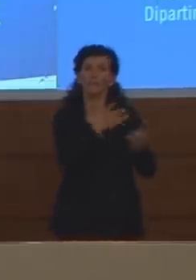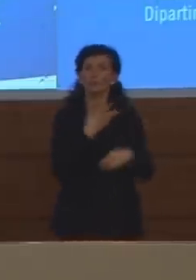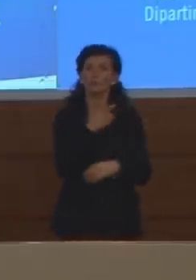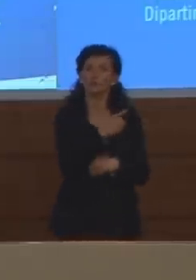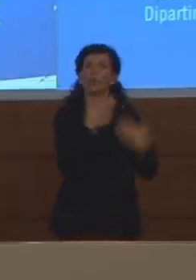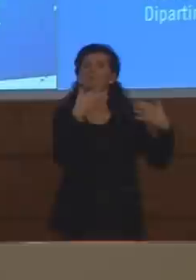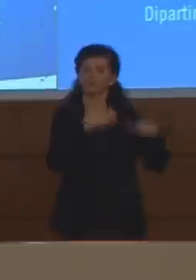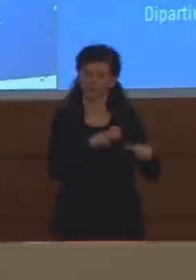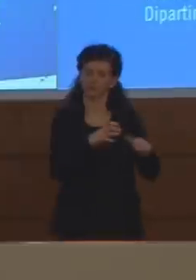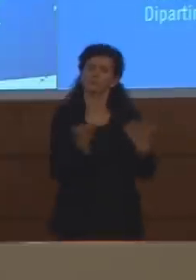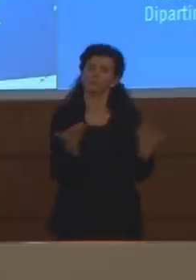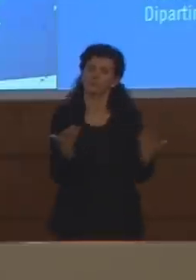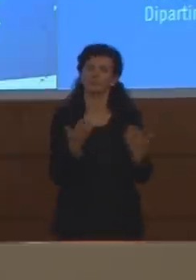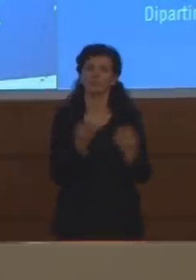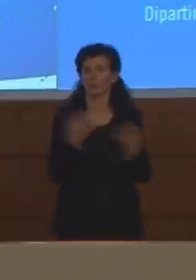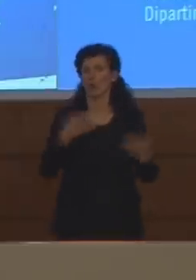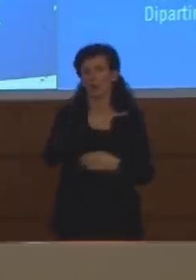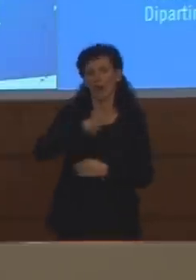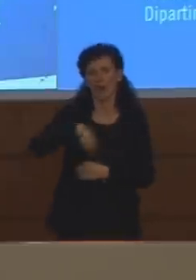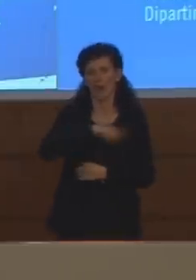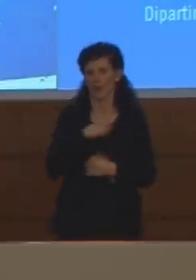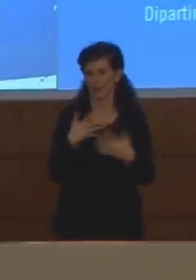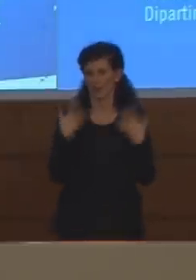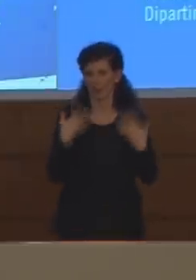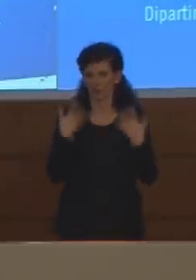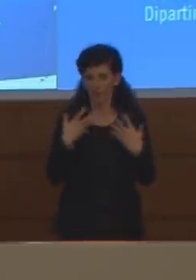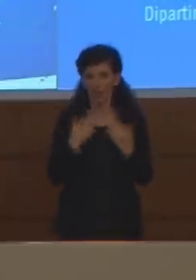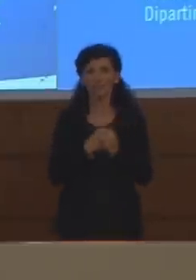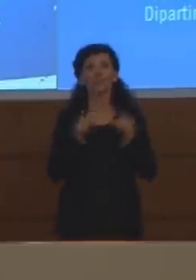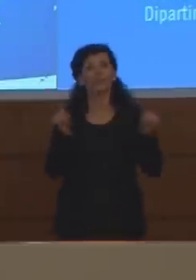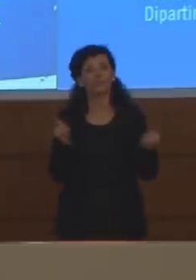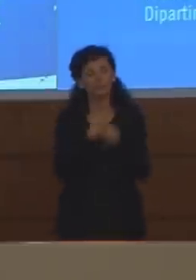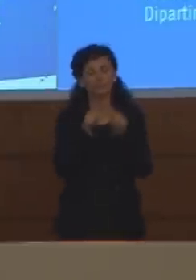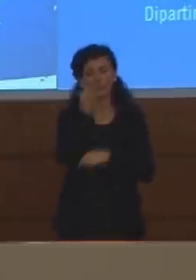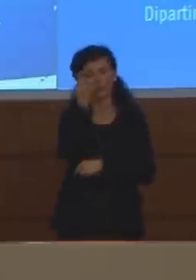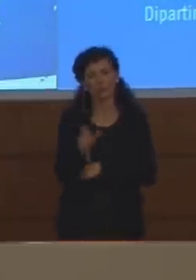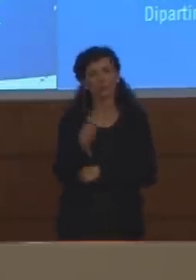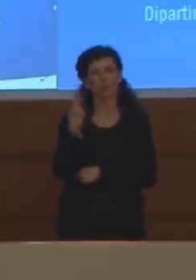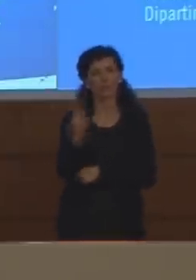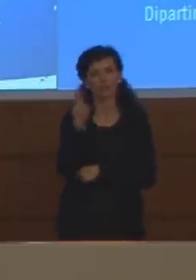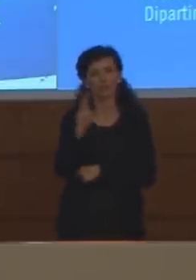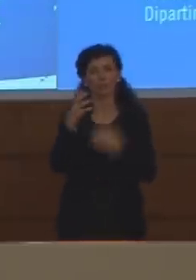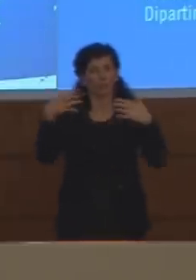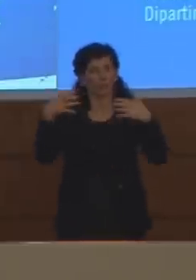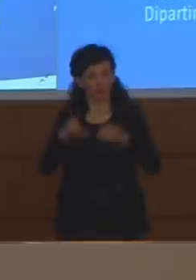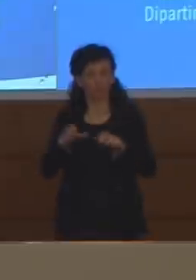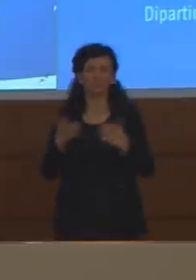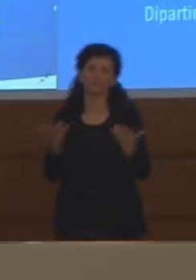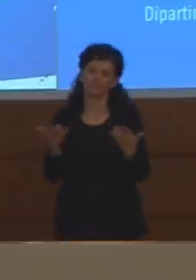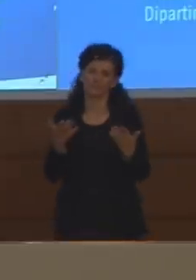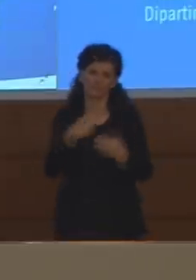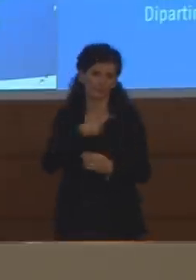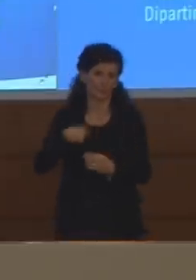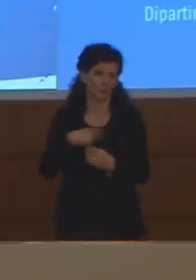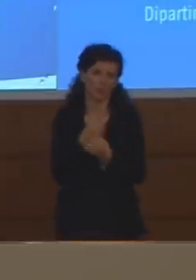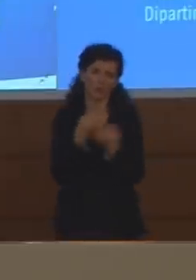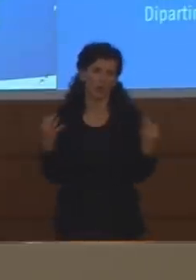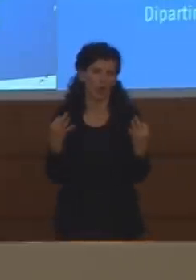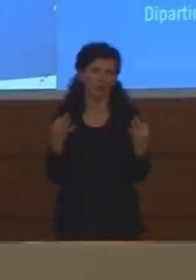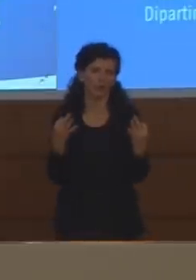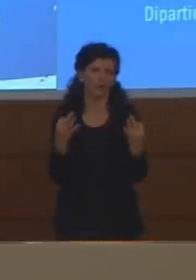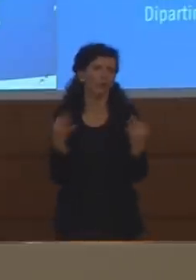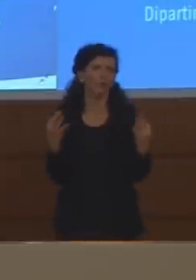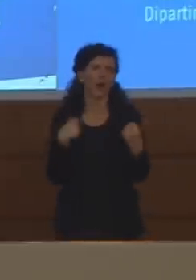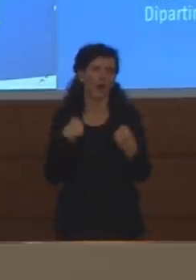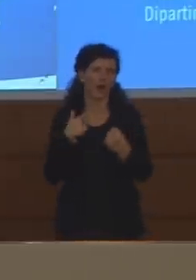e ovviamente saremmo contenti se calassero il numero dei deceduti. Ci sono poi invece due parametri